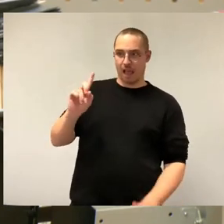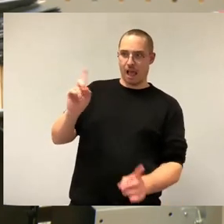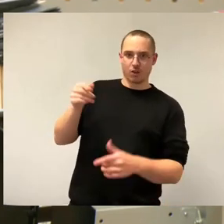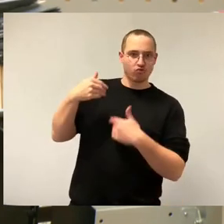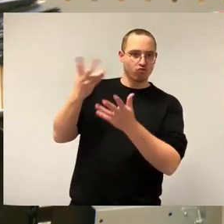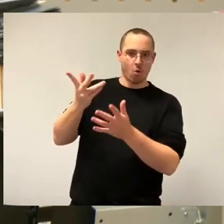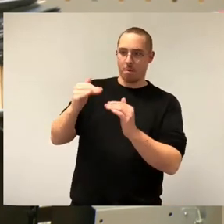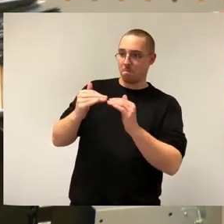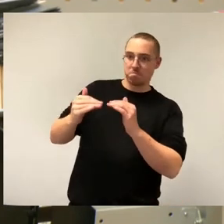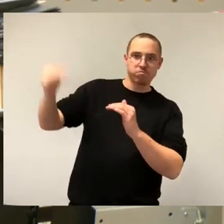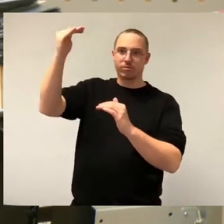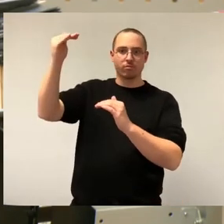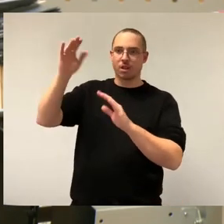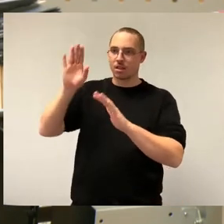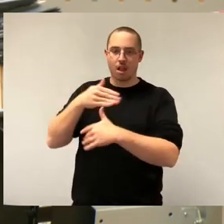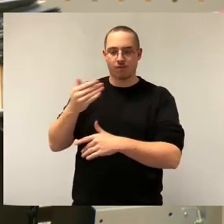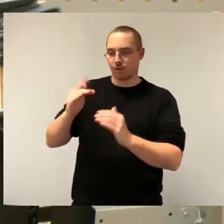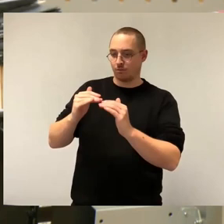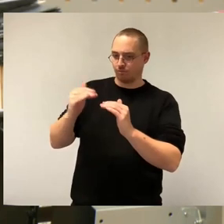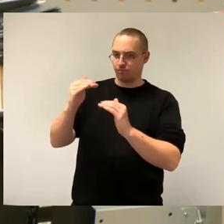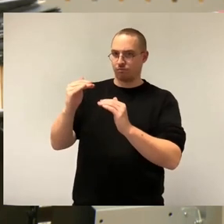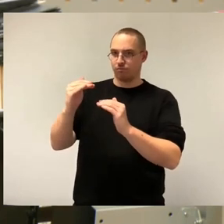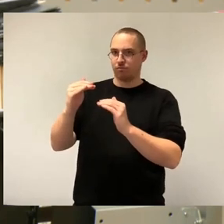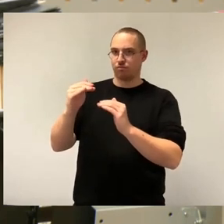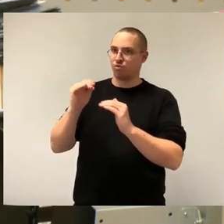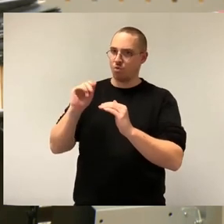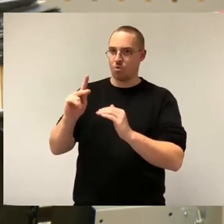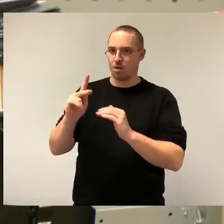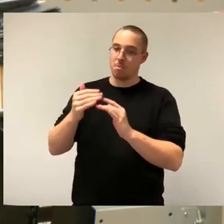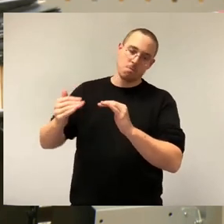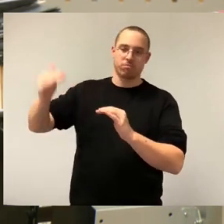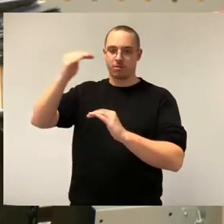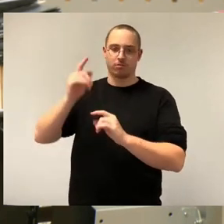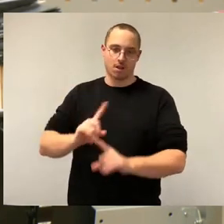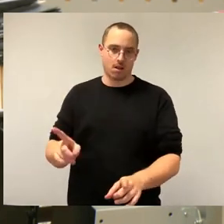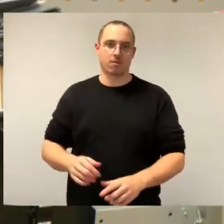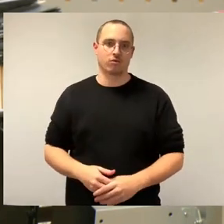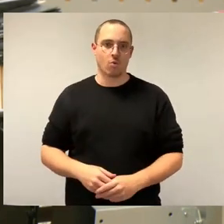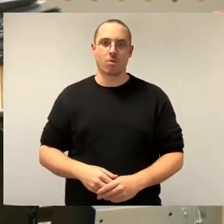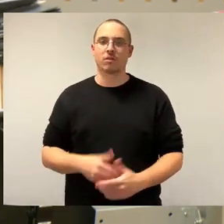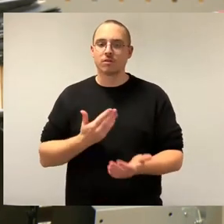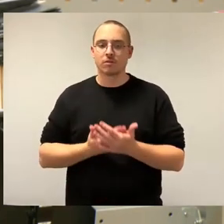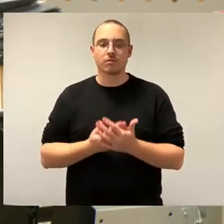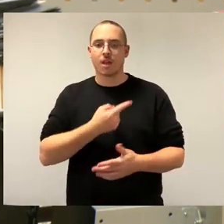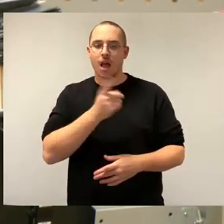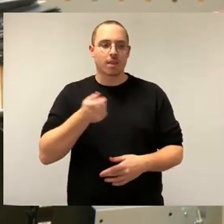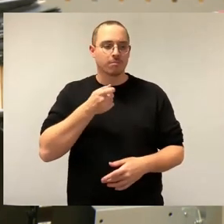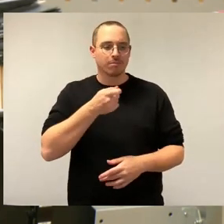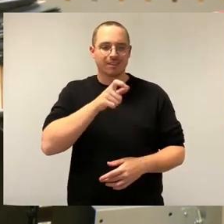Darum geht es doch. Und diese Solidarität, die sollte von Mietern gegenüber den anderen Mietern einfach aufgebracht werden.